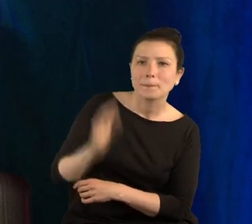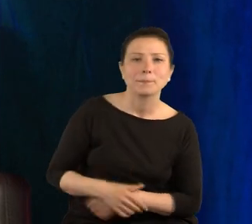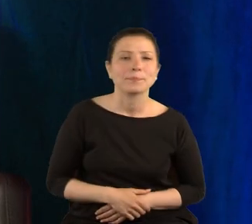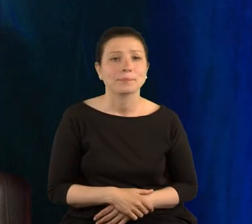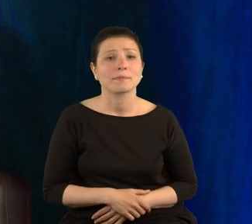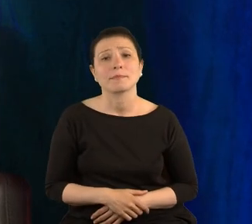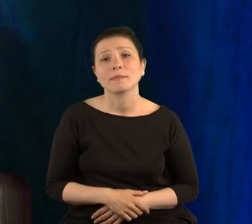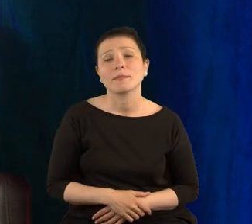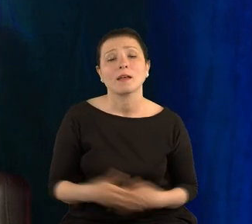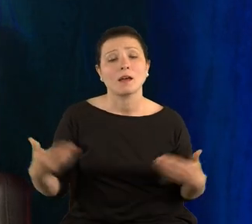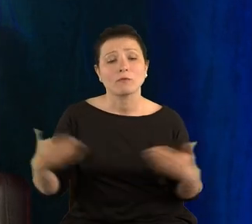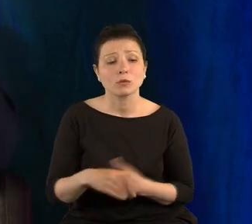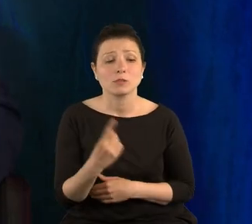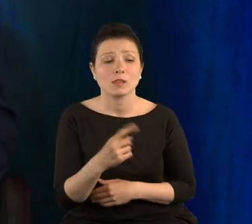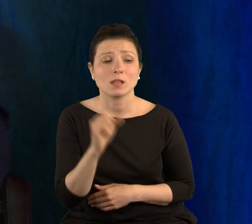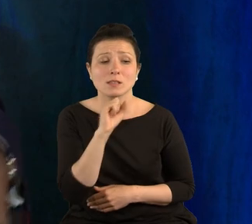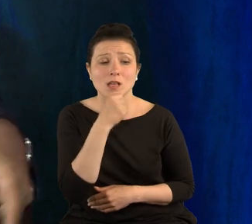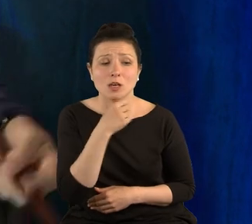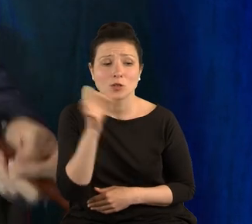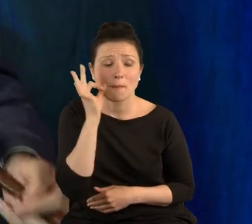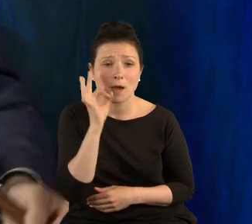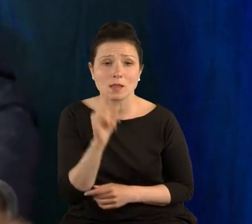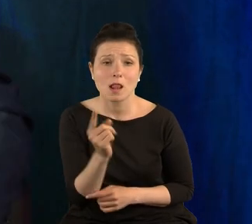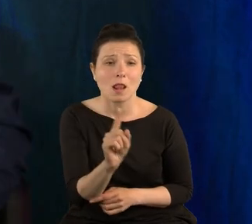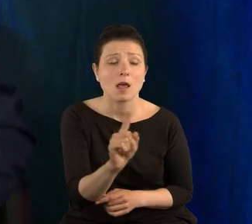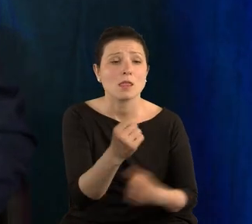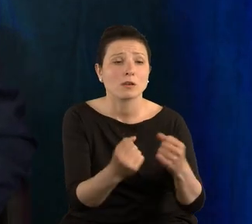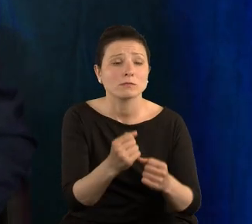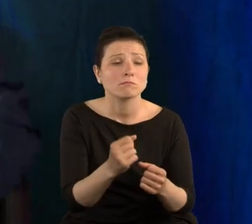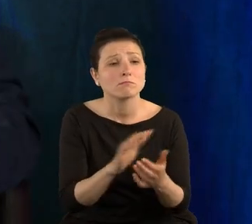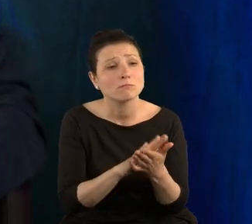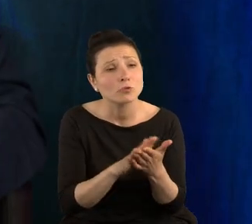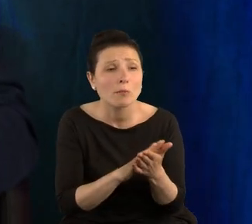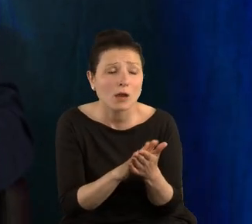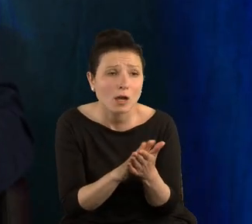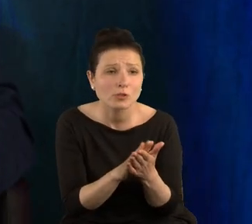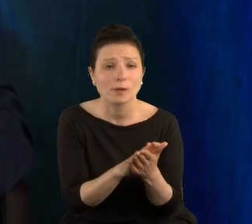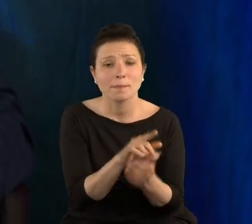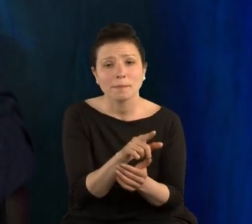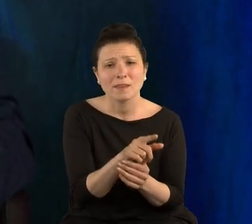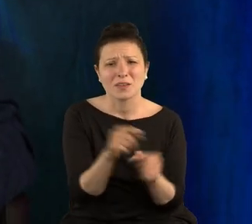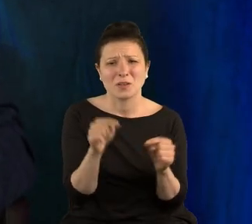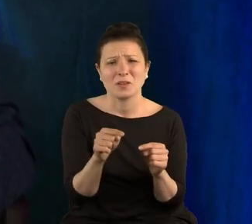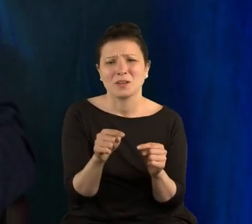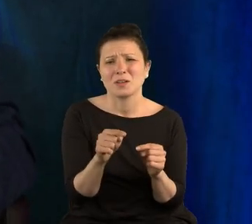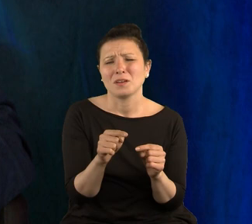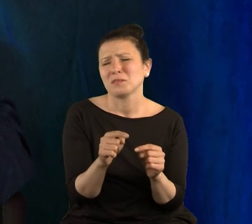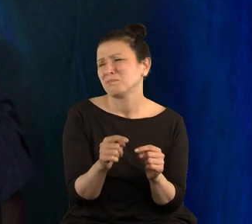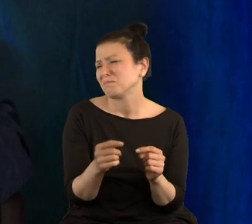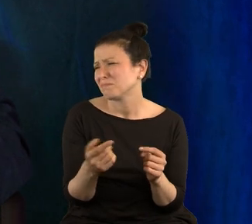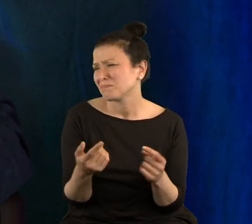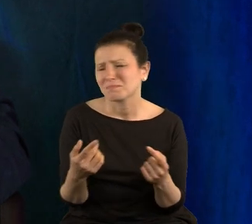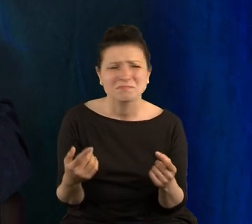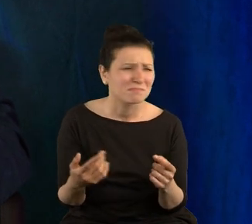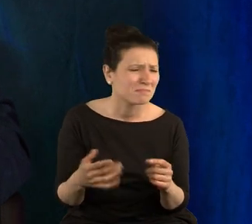W końcu jedna ze starszych pań podeszła do kierowcy i mówi bardzo pana serdecznie przepraszam. Tu jest straszny rejwach. Czy mógłby